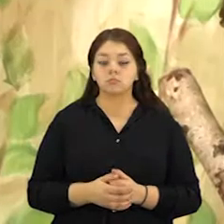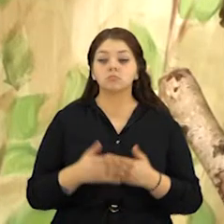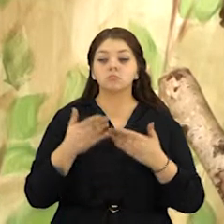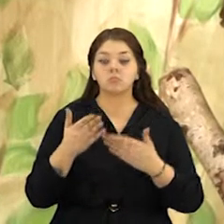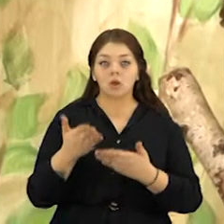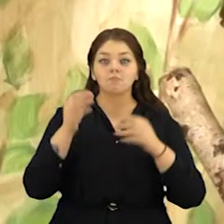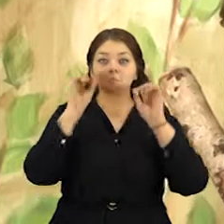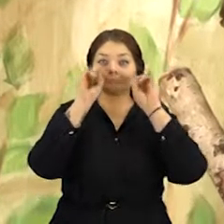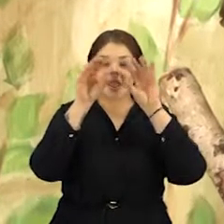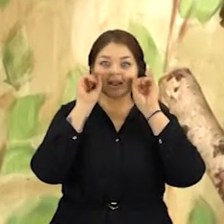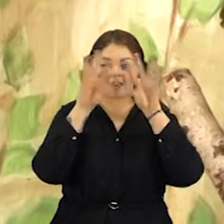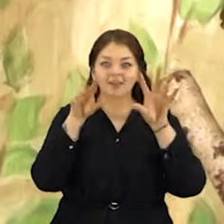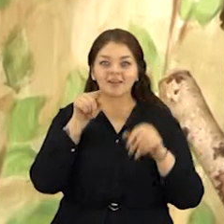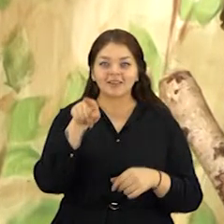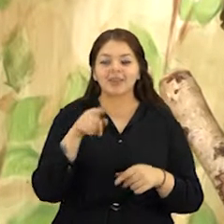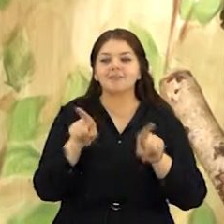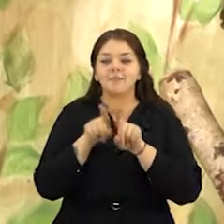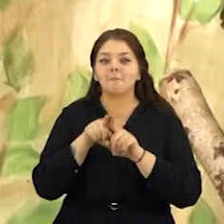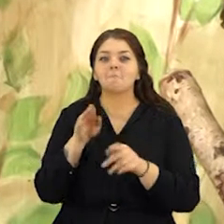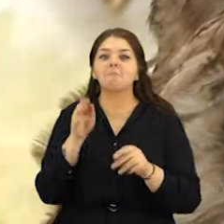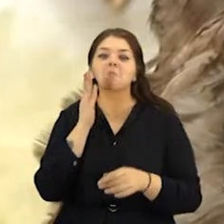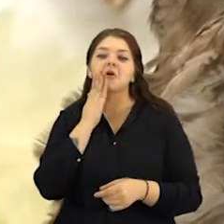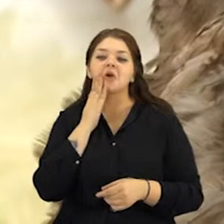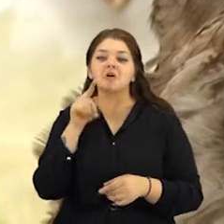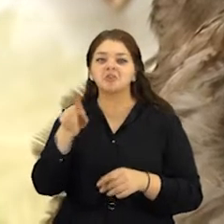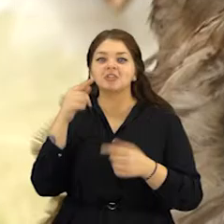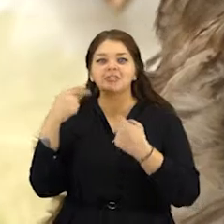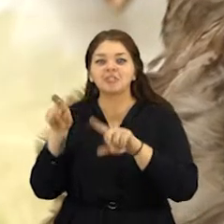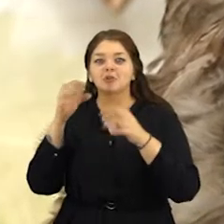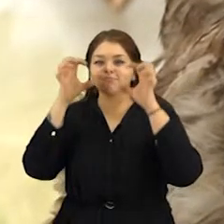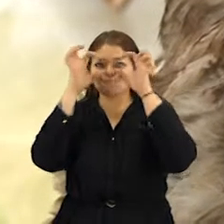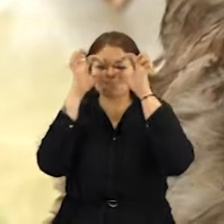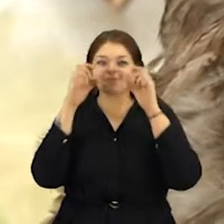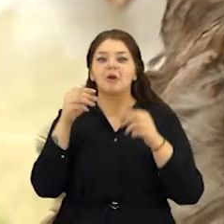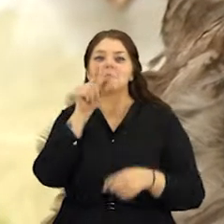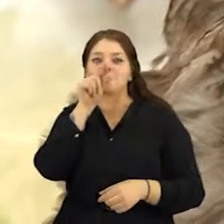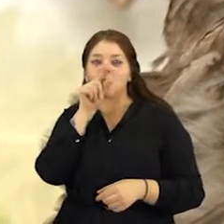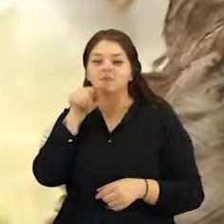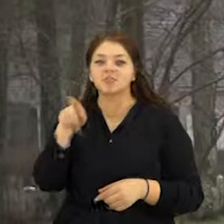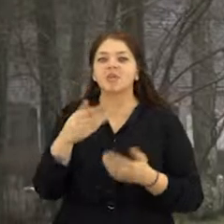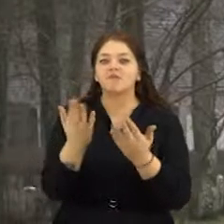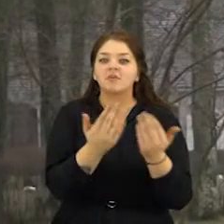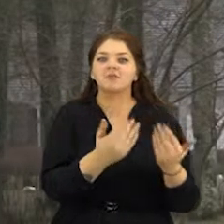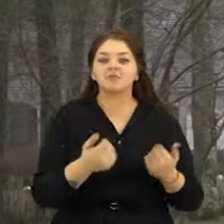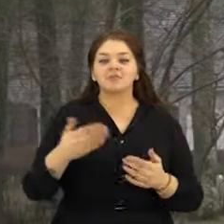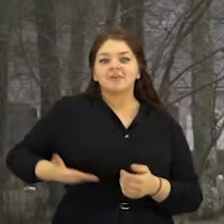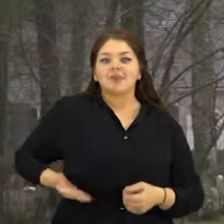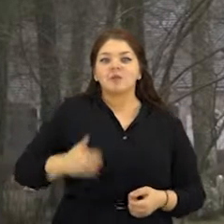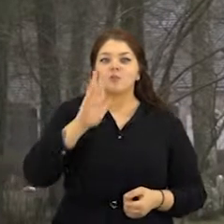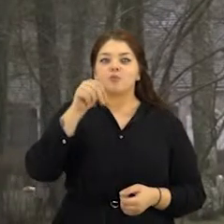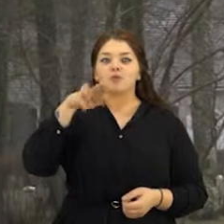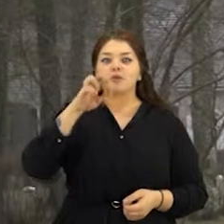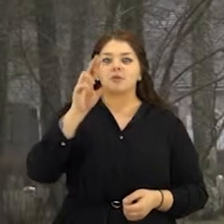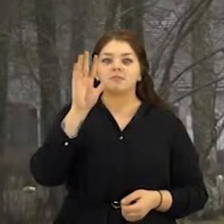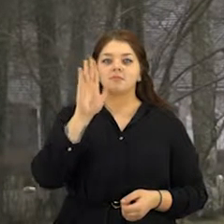Štai tokios kaip ši pelėdos bei panašios didžiakės gentai neskviečiamos įsikurti burbiškio dvare. Tiksliau jo